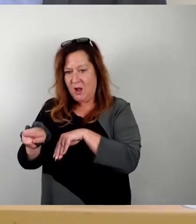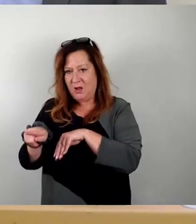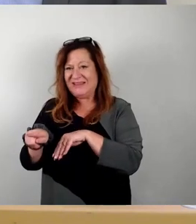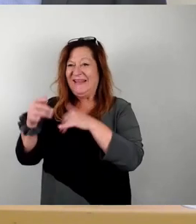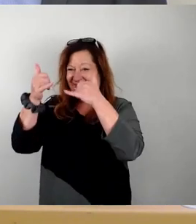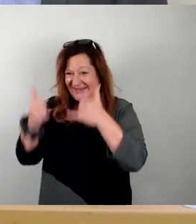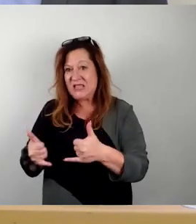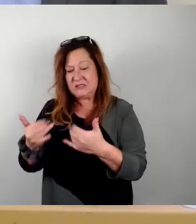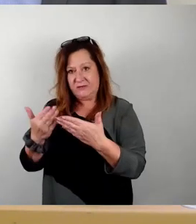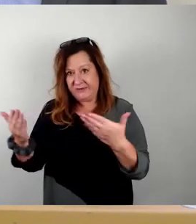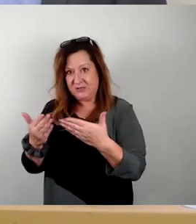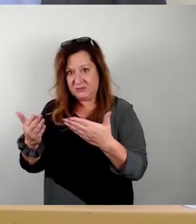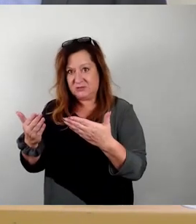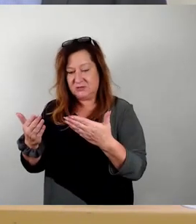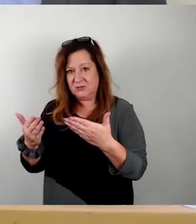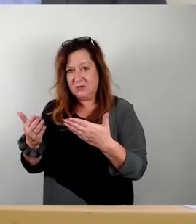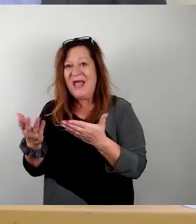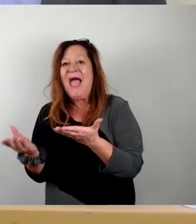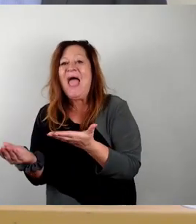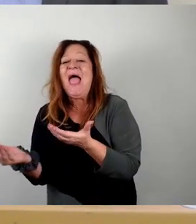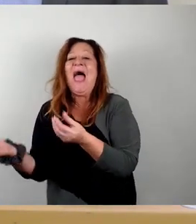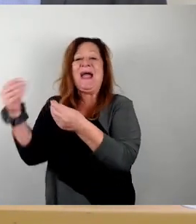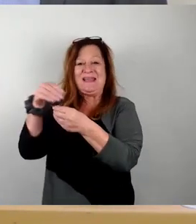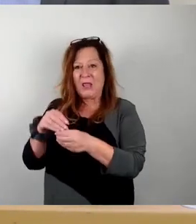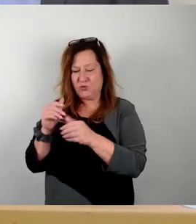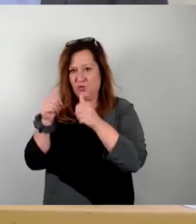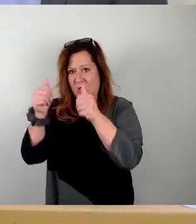Ergänzungsanträge.